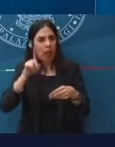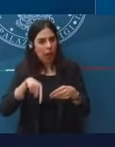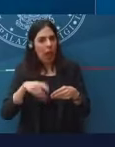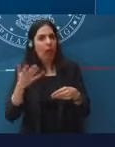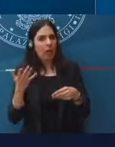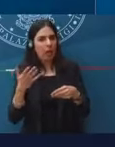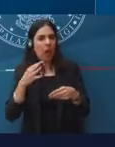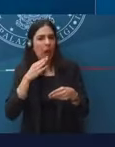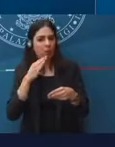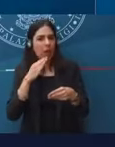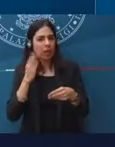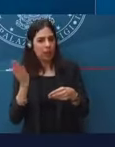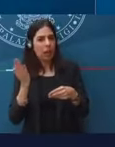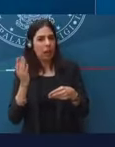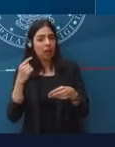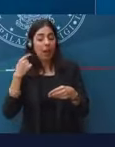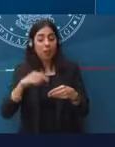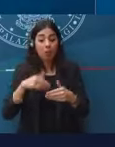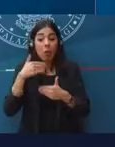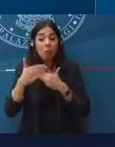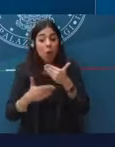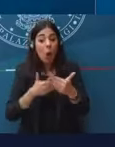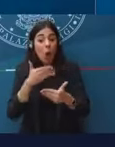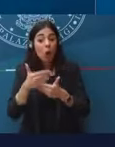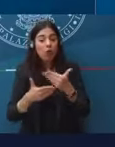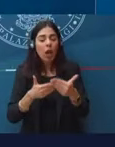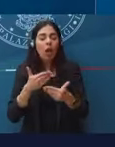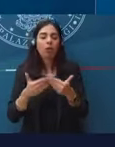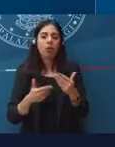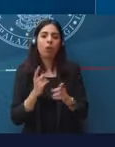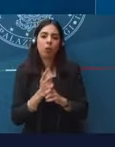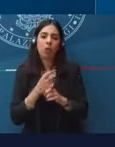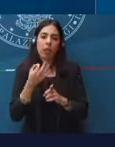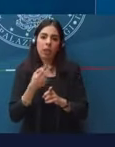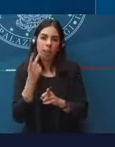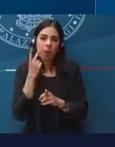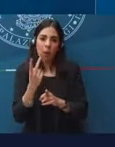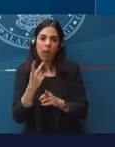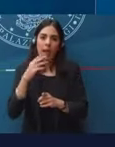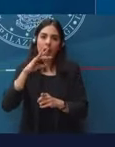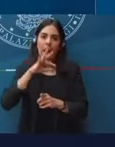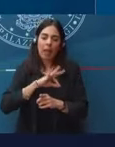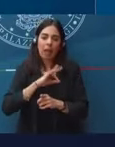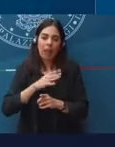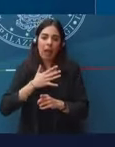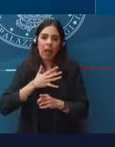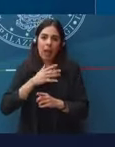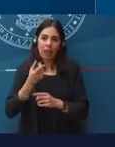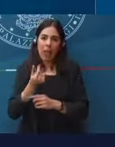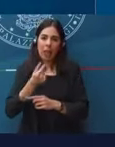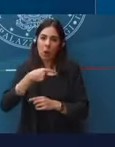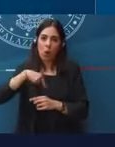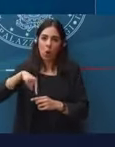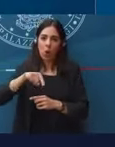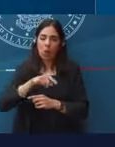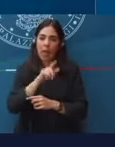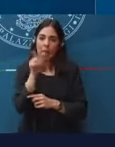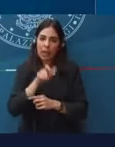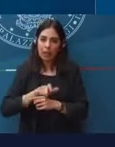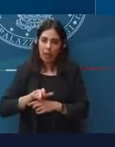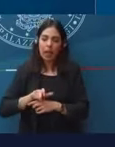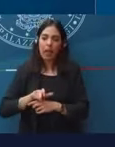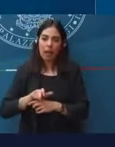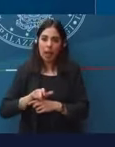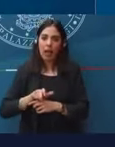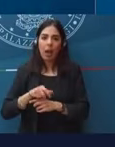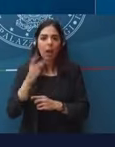processo tener conto degli interessi dell'economia italiana e di quello